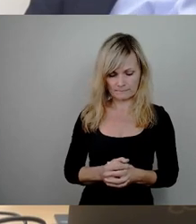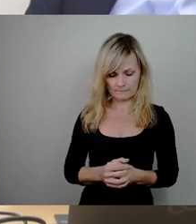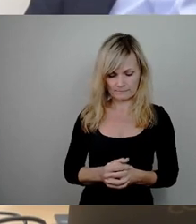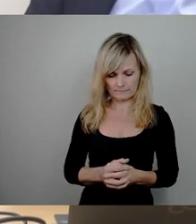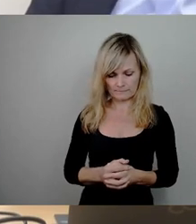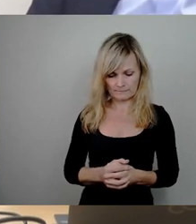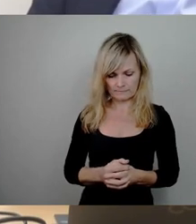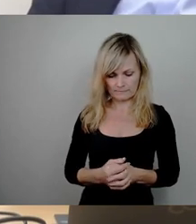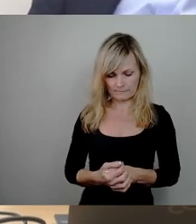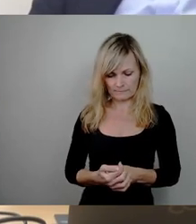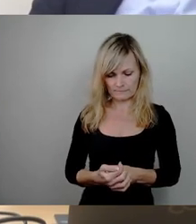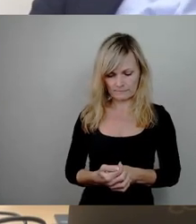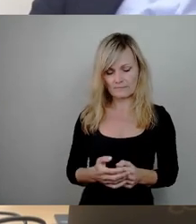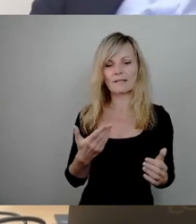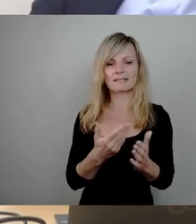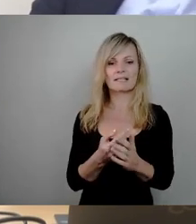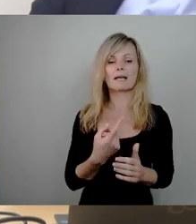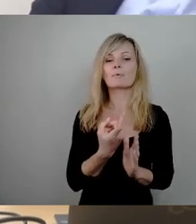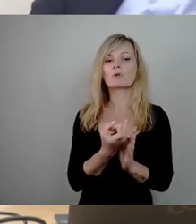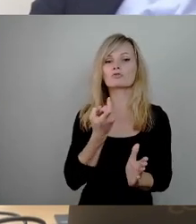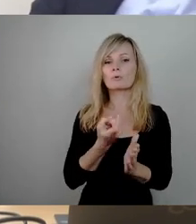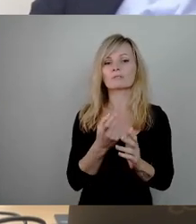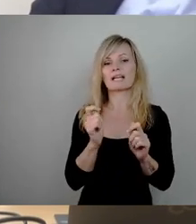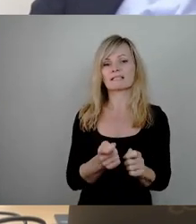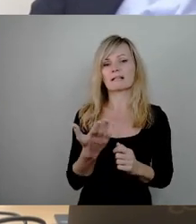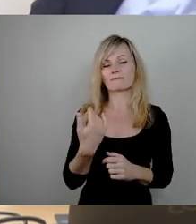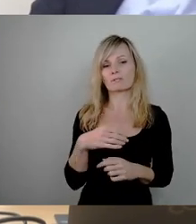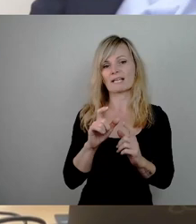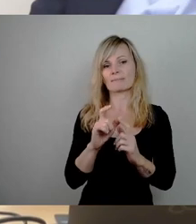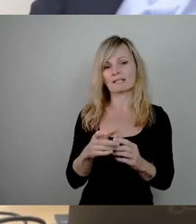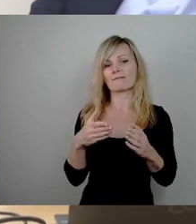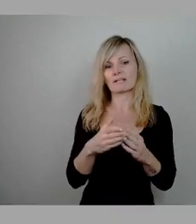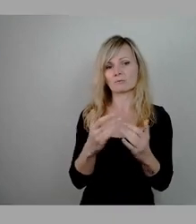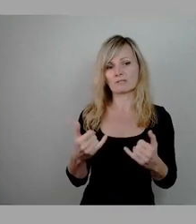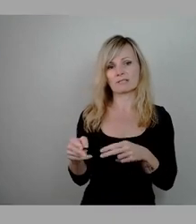Deswegen wollen wir zum Ursprungsantrag der SPD-Fraktion kommen. Den stelle ich jetzt zur Abstimmung.